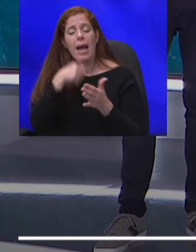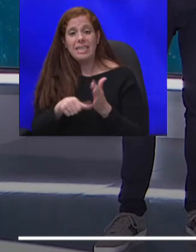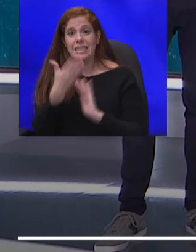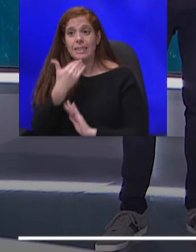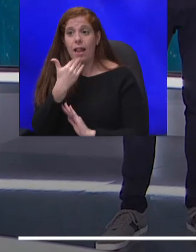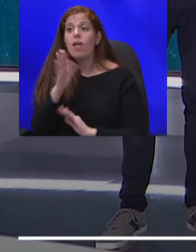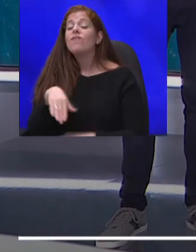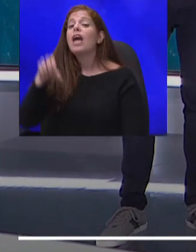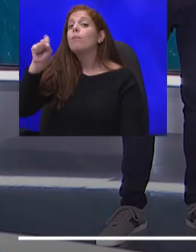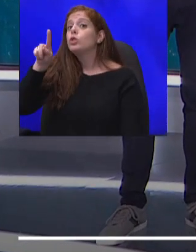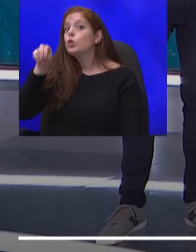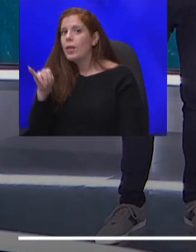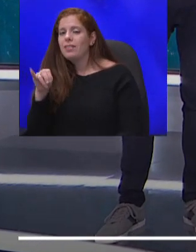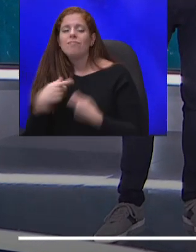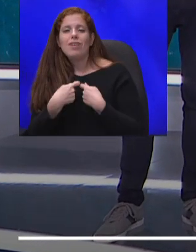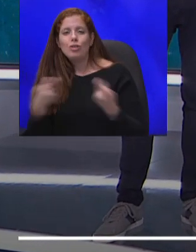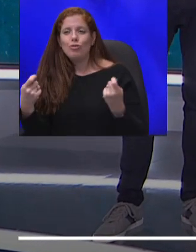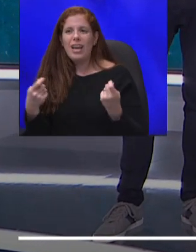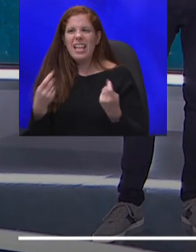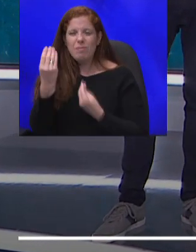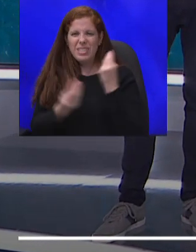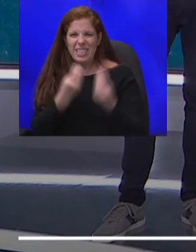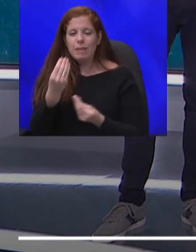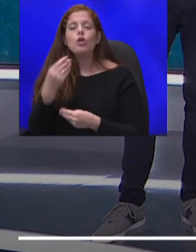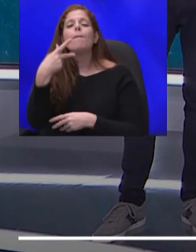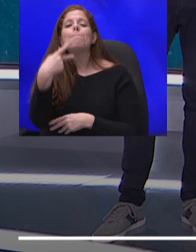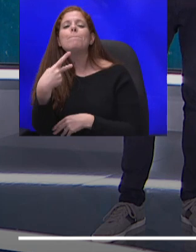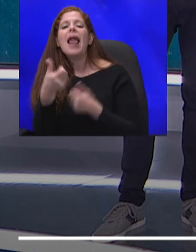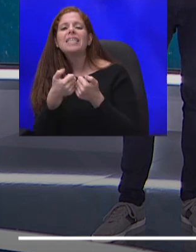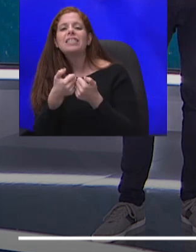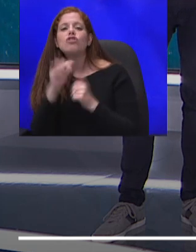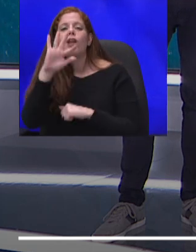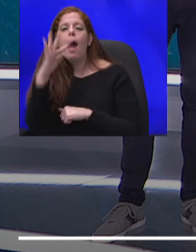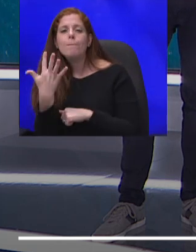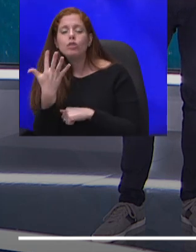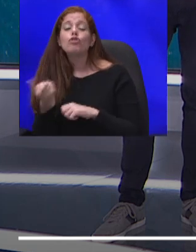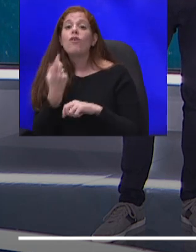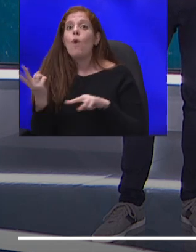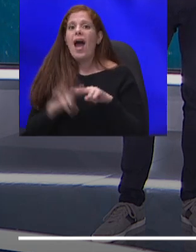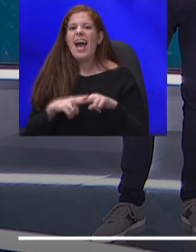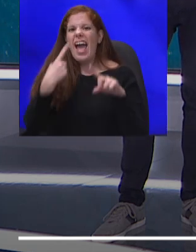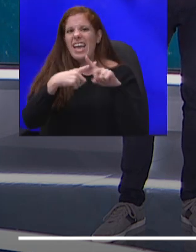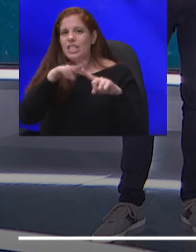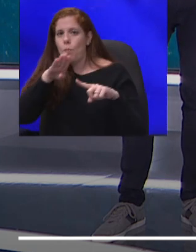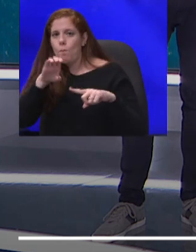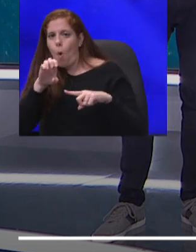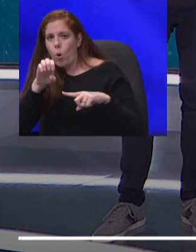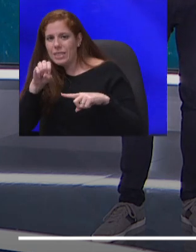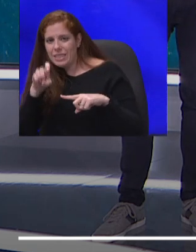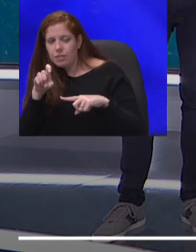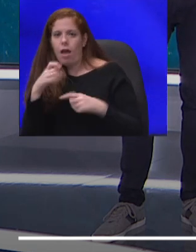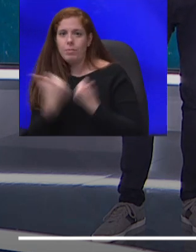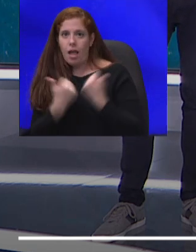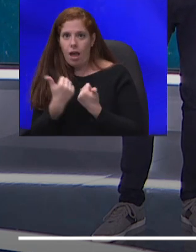המשחקים החדשה של הפלייסטיישן חמש שבוע אחרי השקה של האקסבוקס, המתחרה. השוק הזה רותח. מיד יהיהם כל הפרטים, כל המספרים.